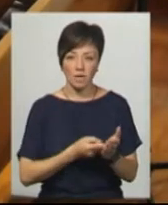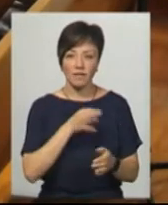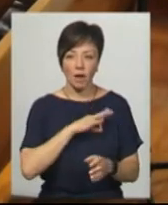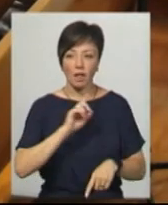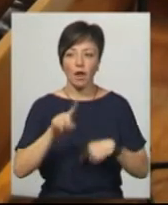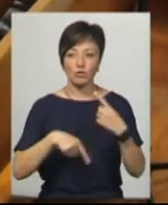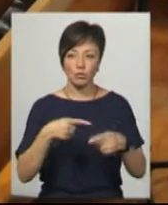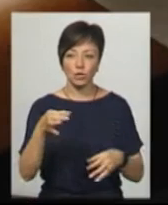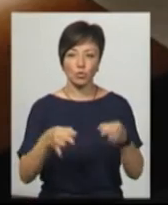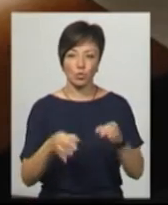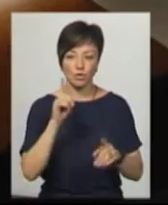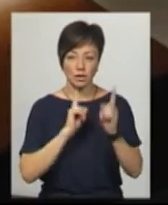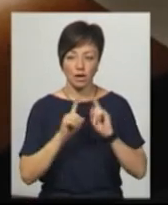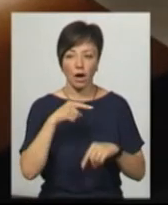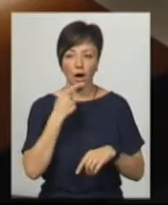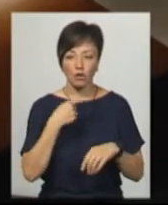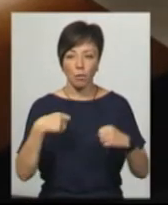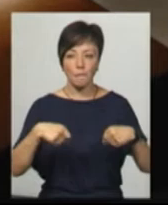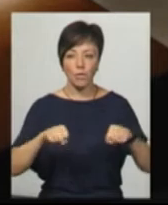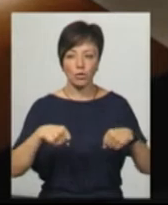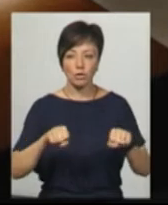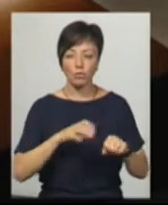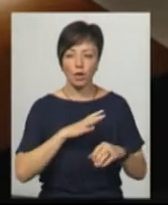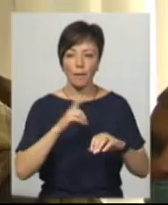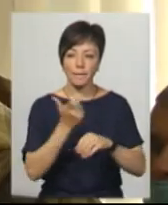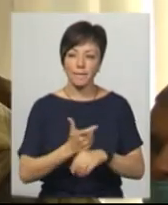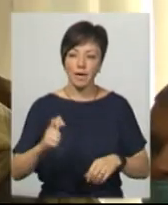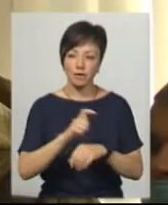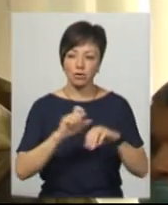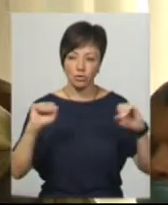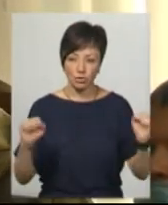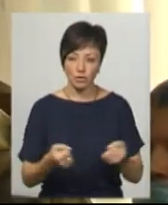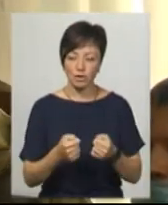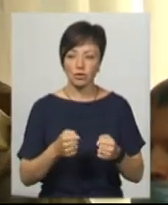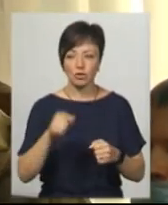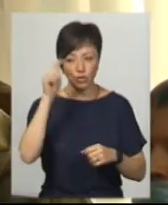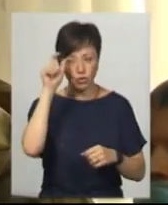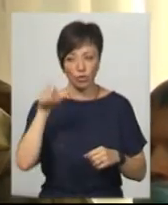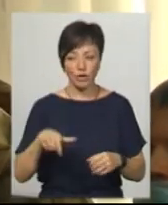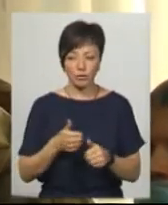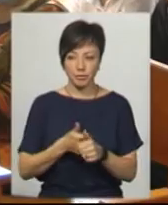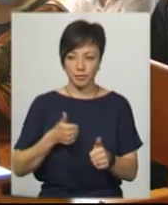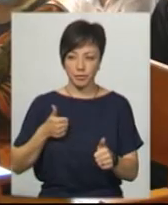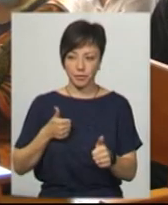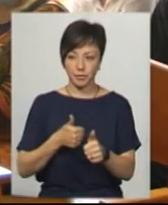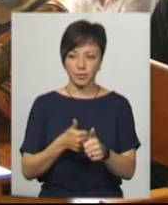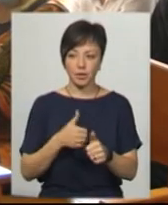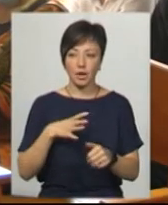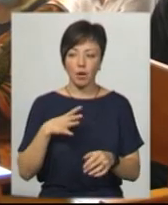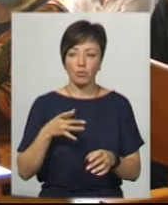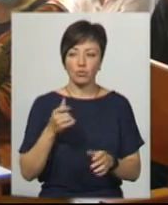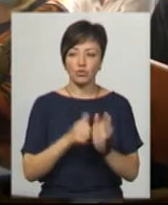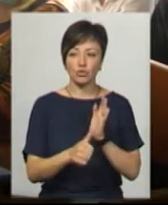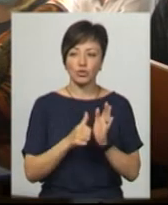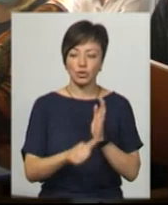наступних судових засіданнях. Каже, що мотоцикліста була перевищена швидкість Олексій Кухтін. Чоловік їхав позаду нього. Я їхав 60.